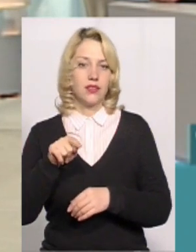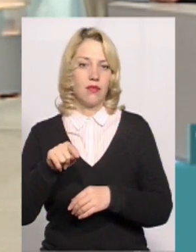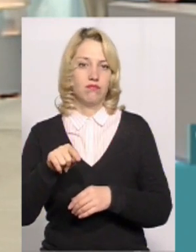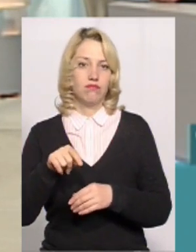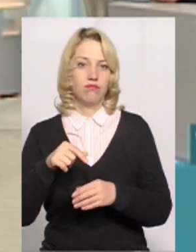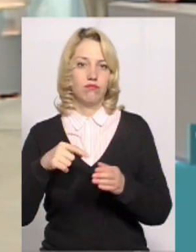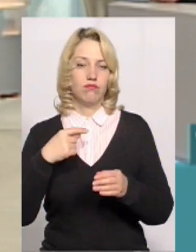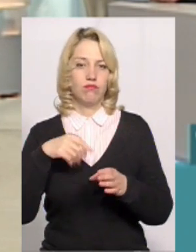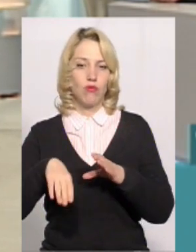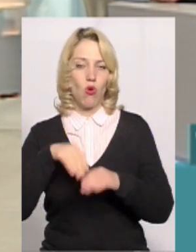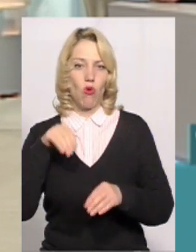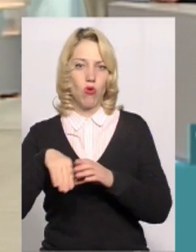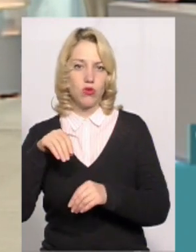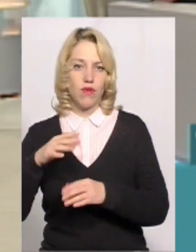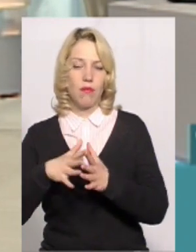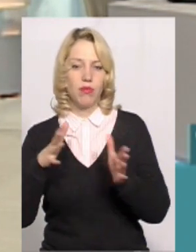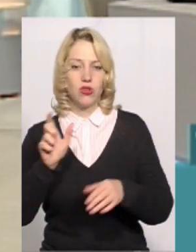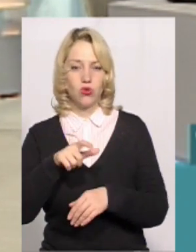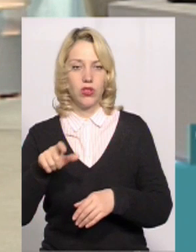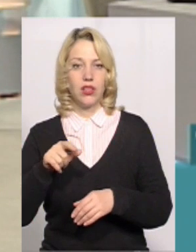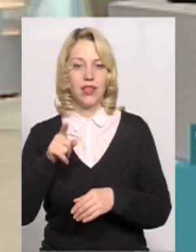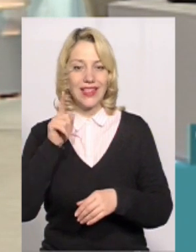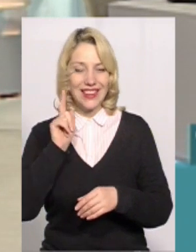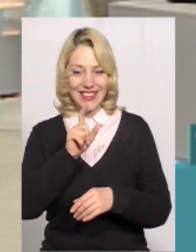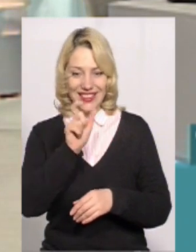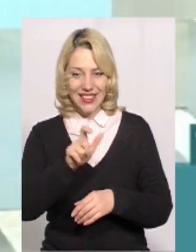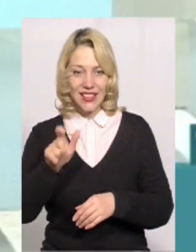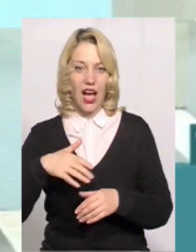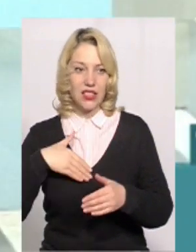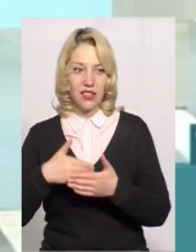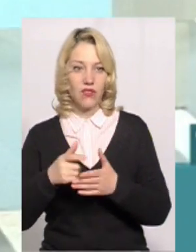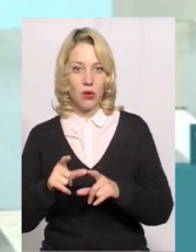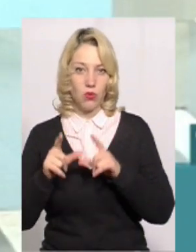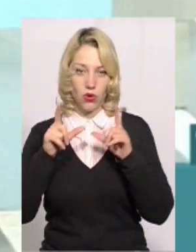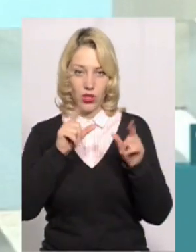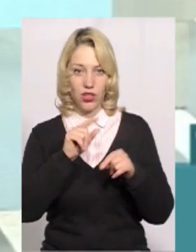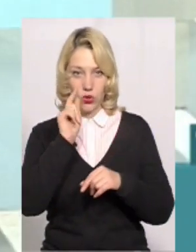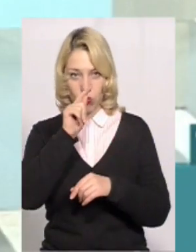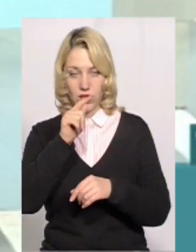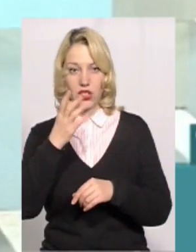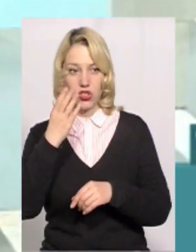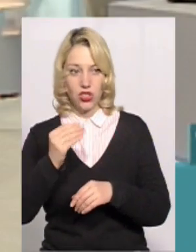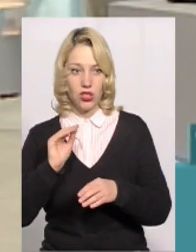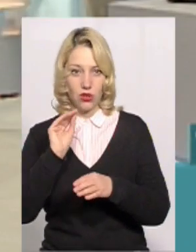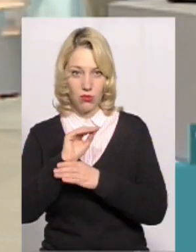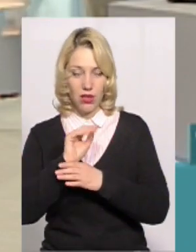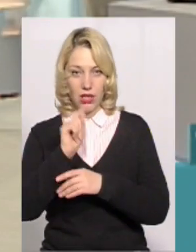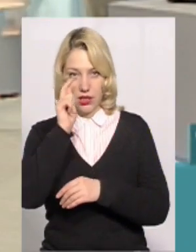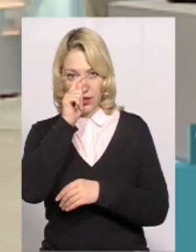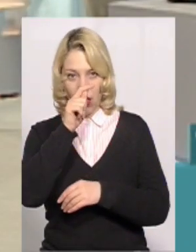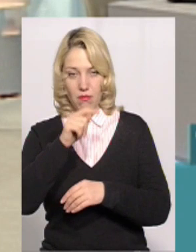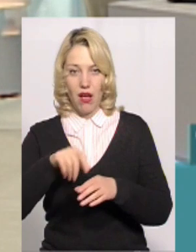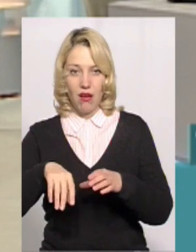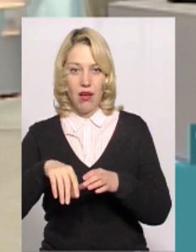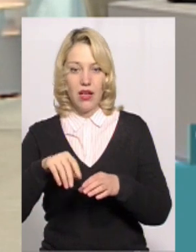сьогодні навіть більше. Тобто це свідчить, що тих активних виборців поїхало туди за цей час ще трохи. І вони голосують сьогодні